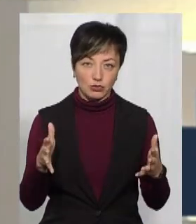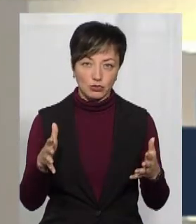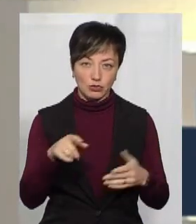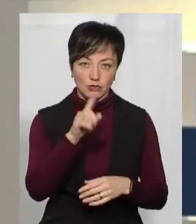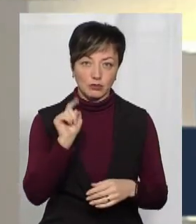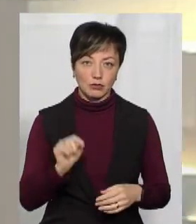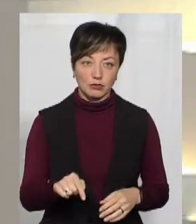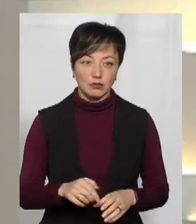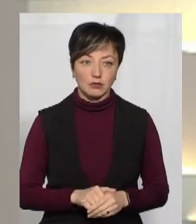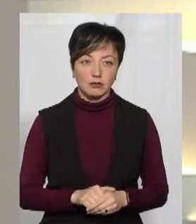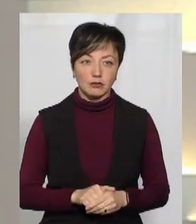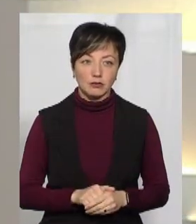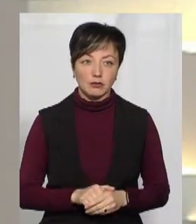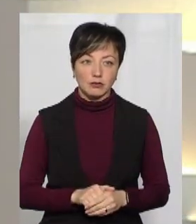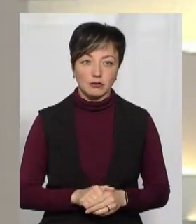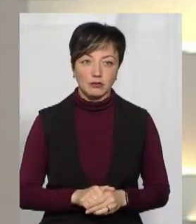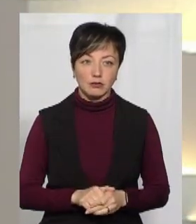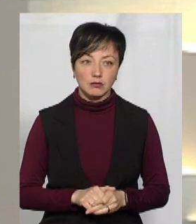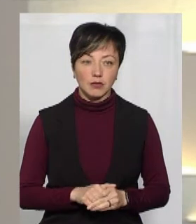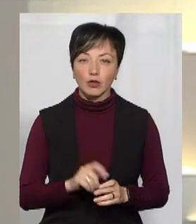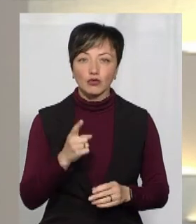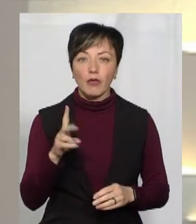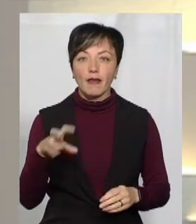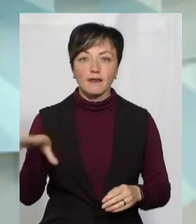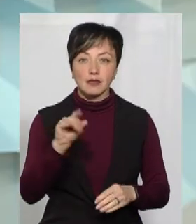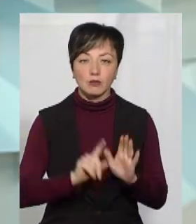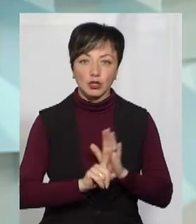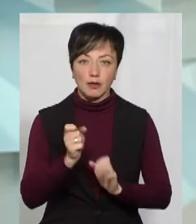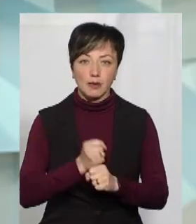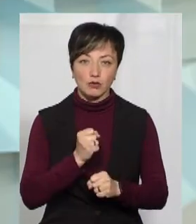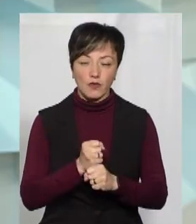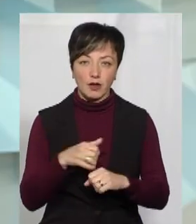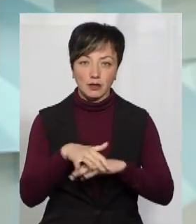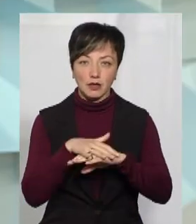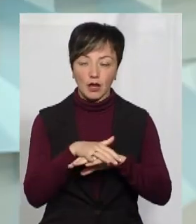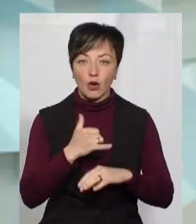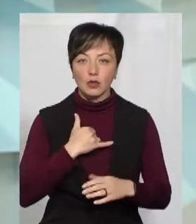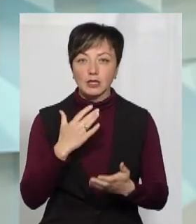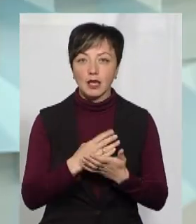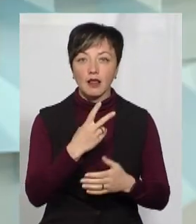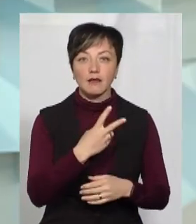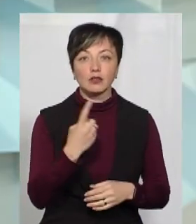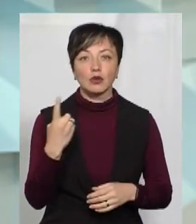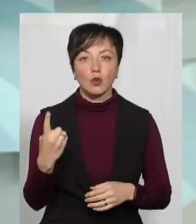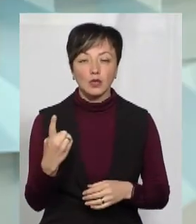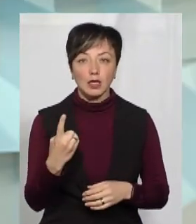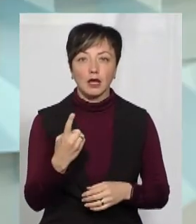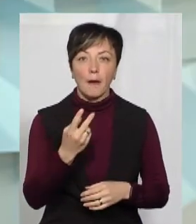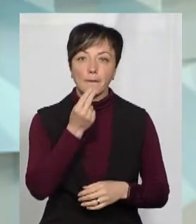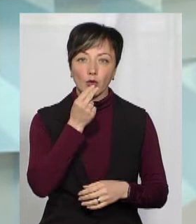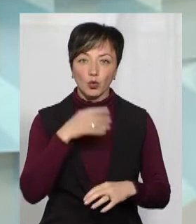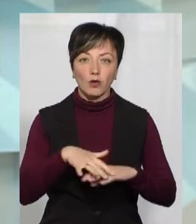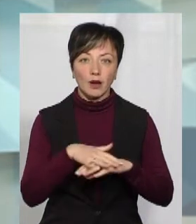ринків, а як мінімум двічі більше має бути. Чому не всі запрацювали? Власне, в нас є 21 агропродовольчий ринок, який